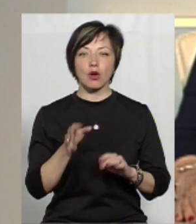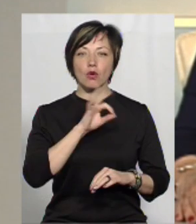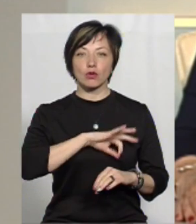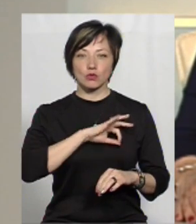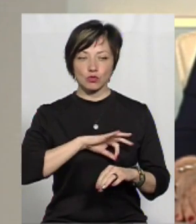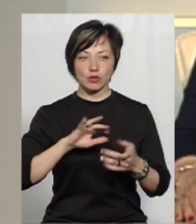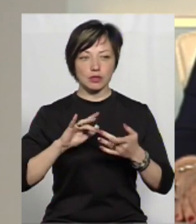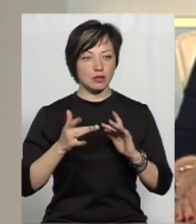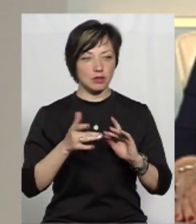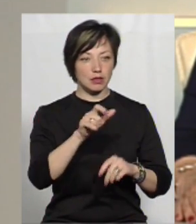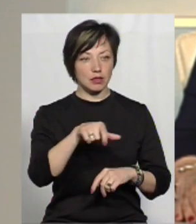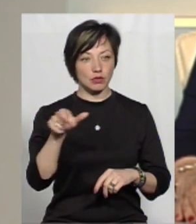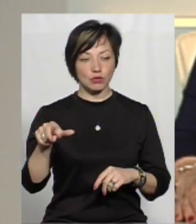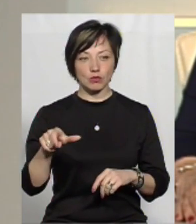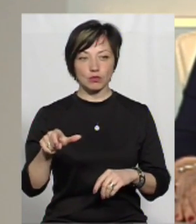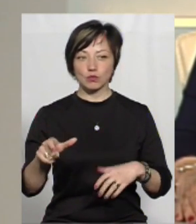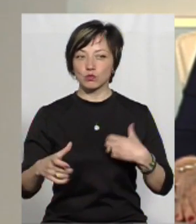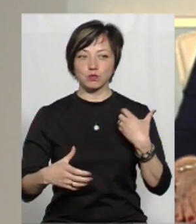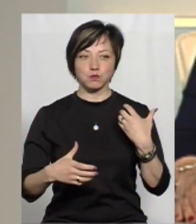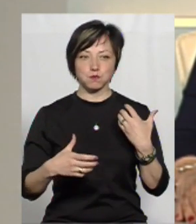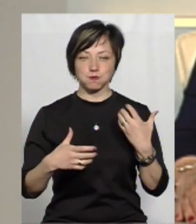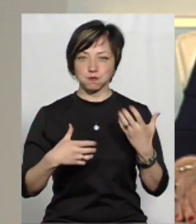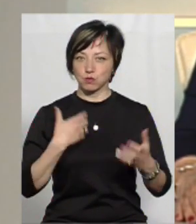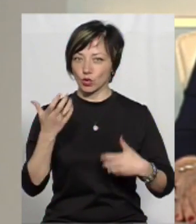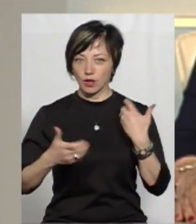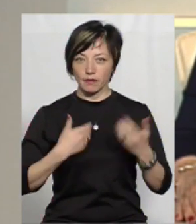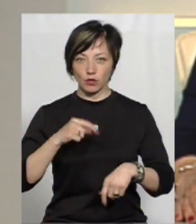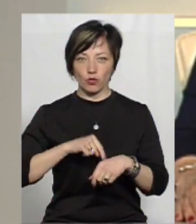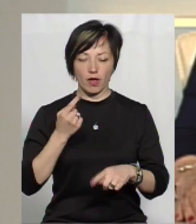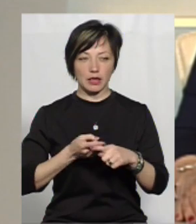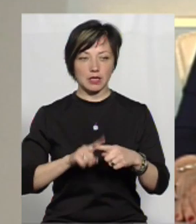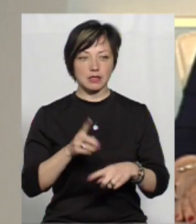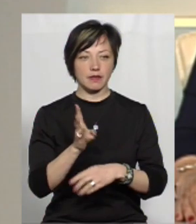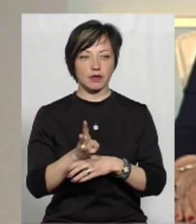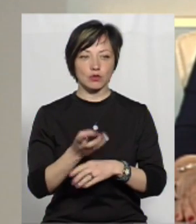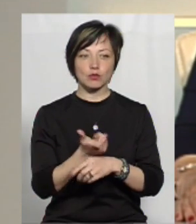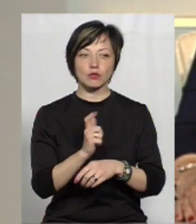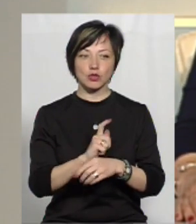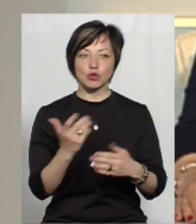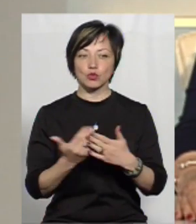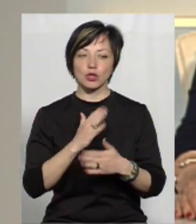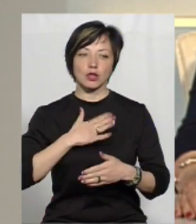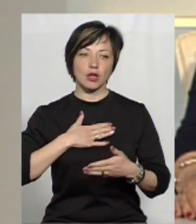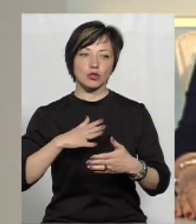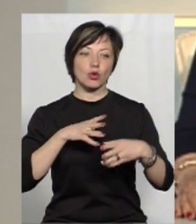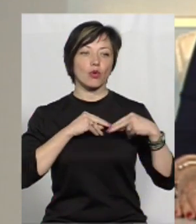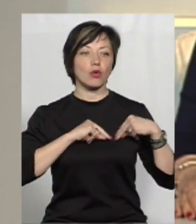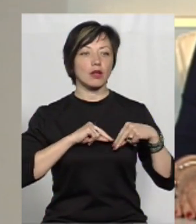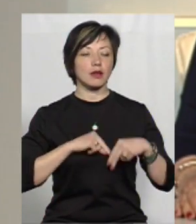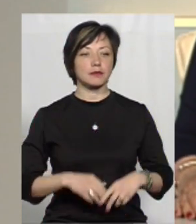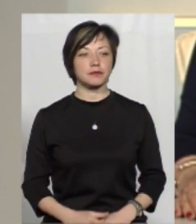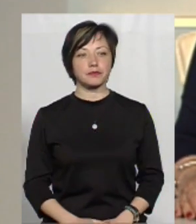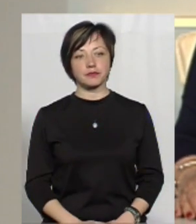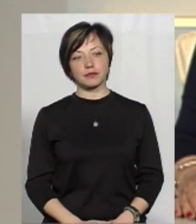Користувачі інтернету бурхливо відреагували на це відео. Більше у сюжеті нашої колеги